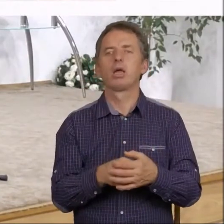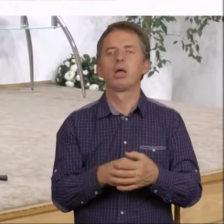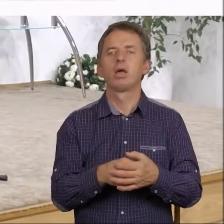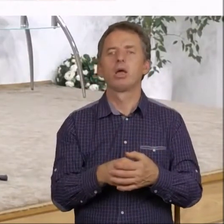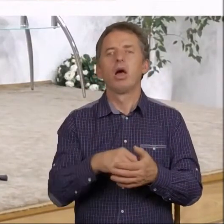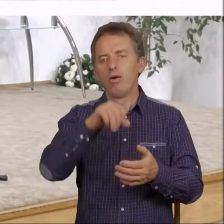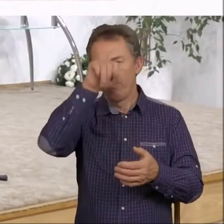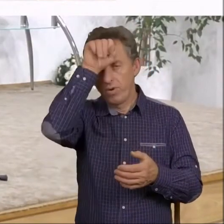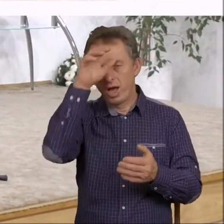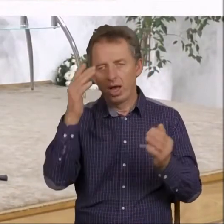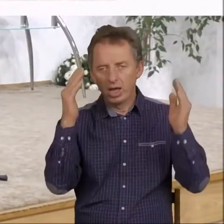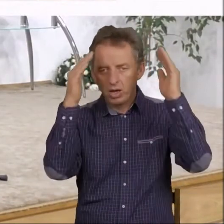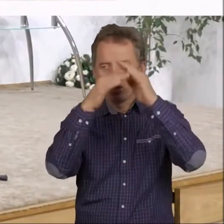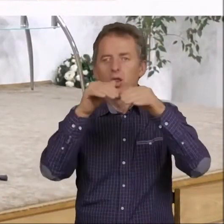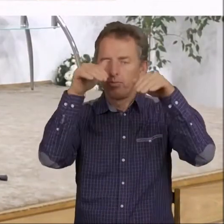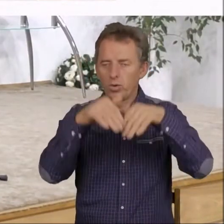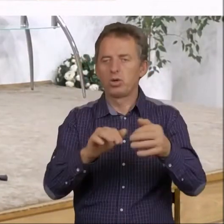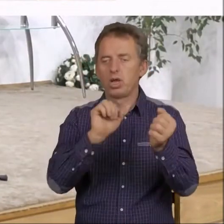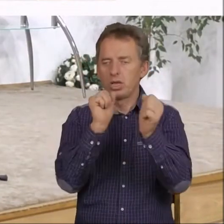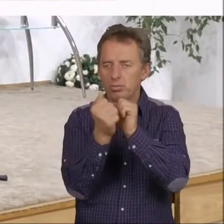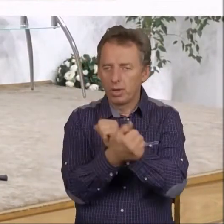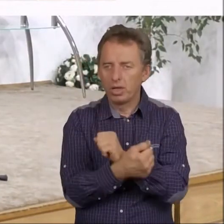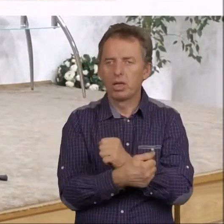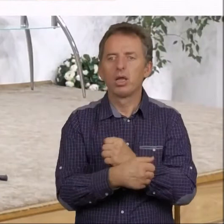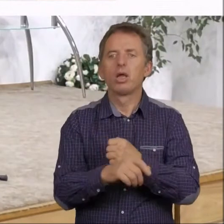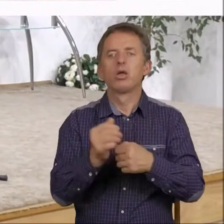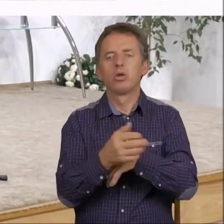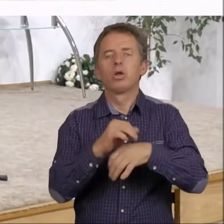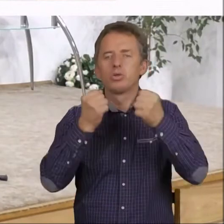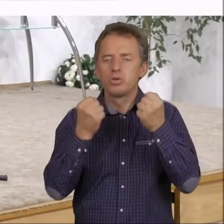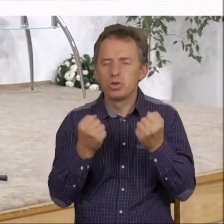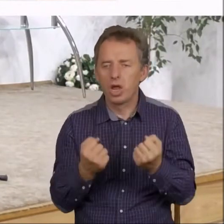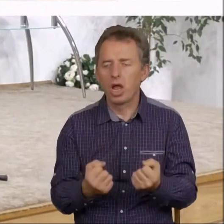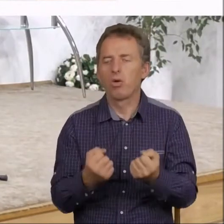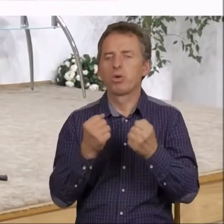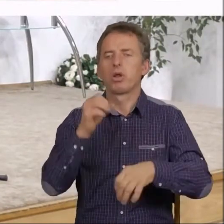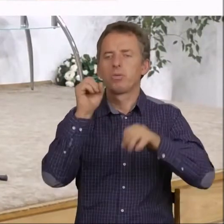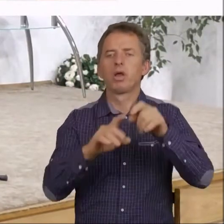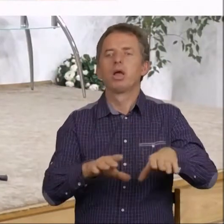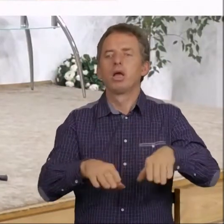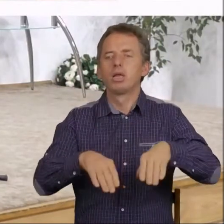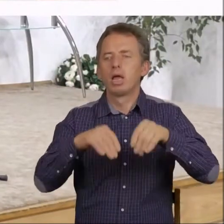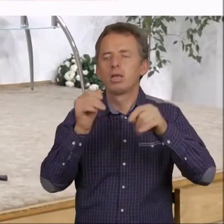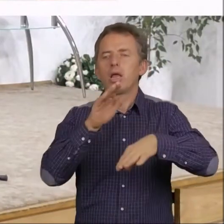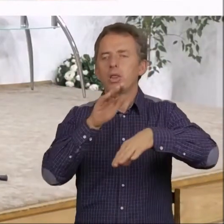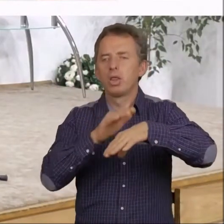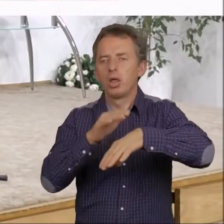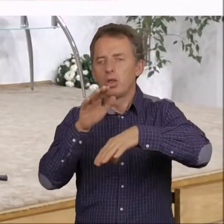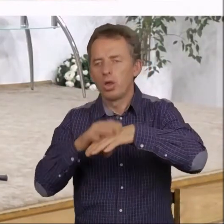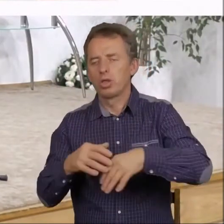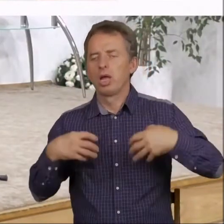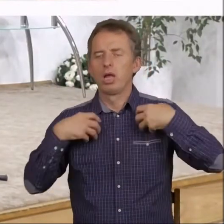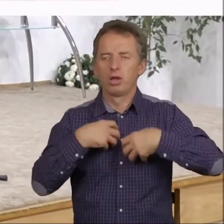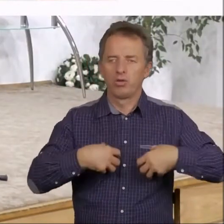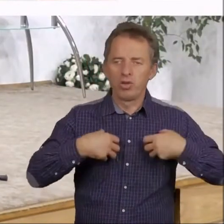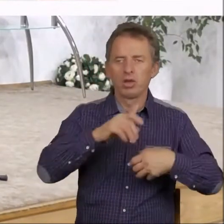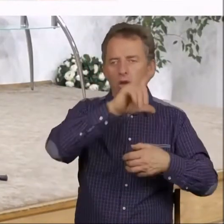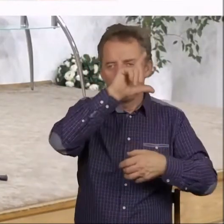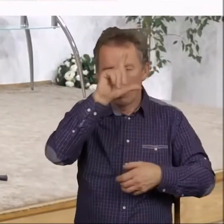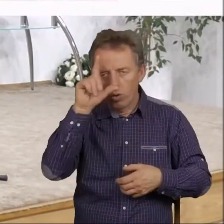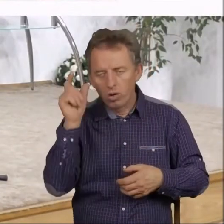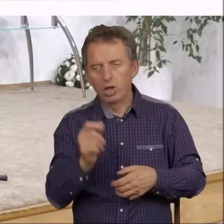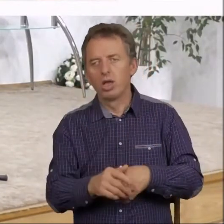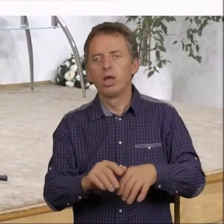Faraon może zmienić decyzję. Plagi są coraz cięższe. Zaczynają dotykać zwierząt, ludzi, prawda.